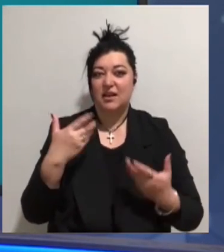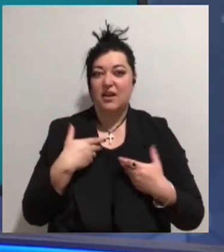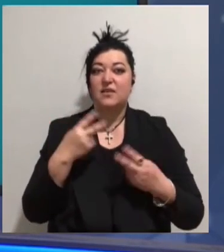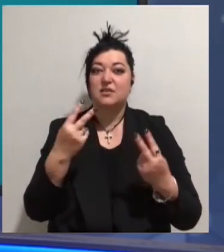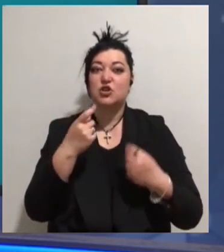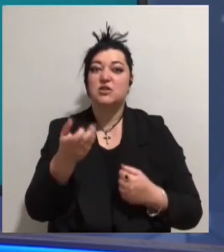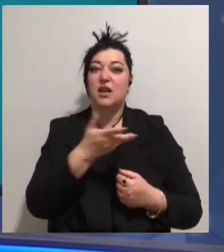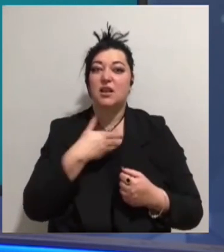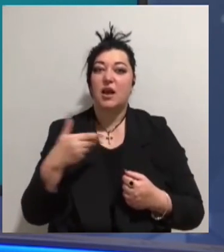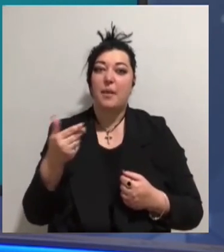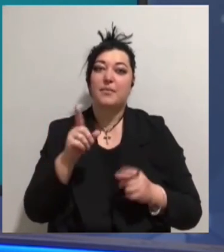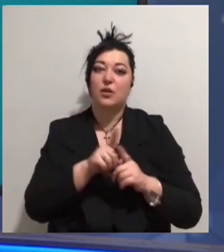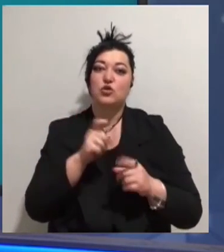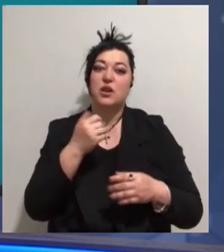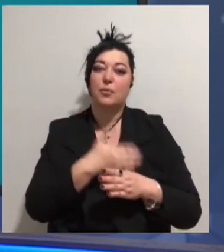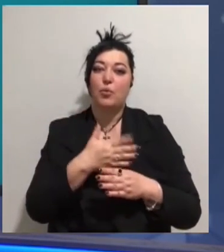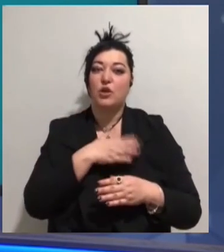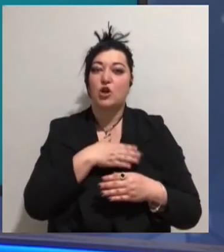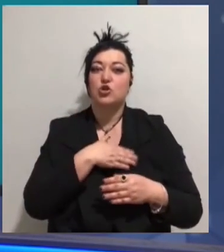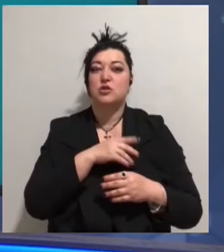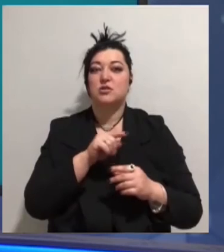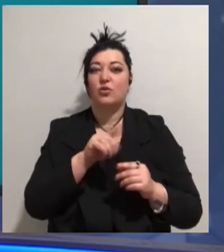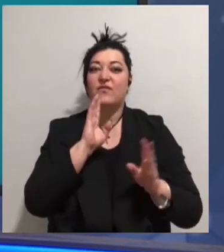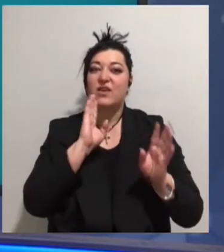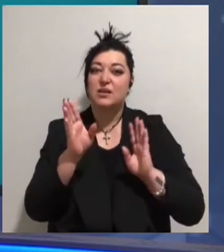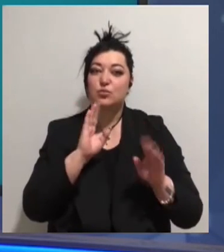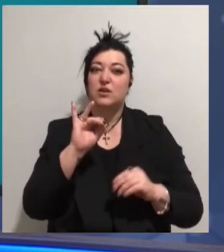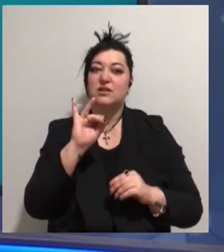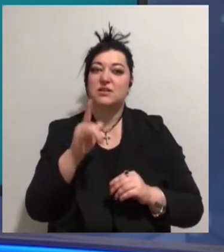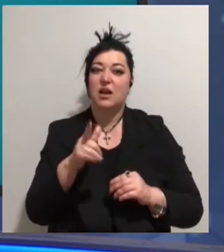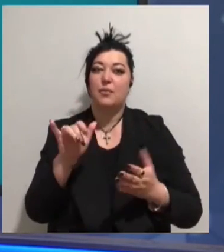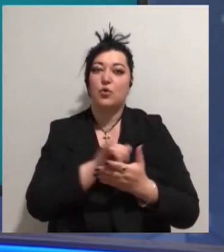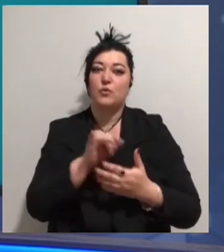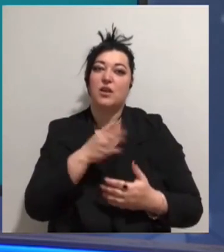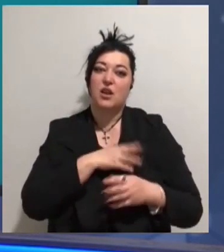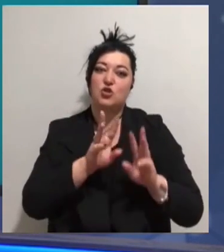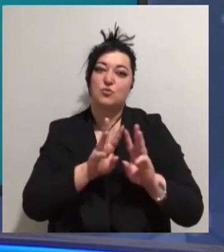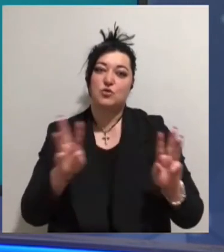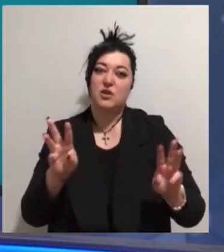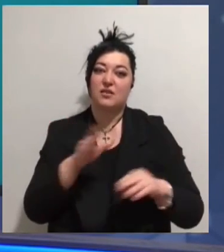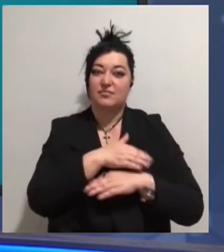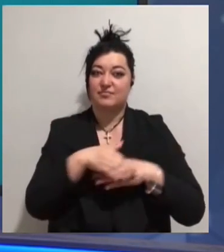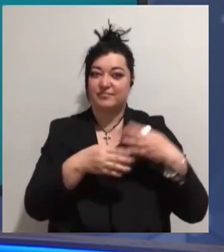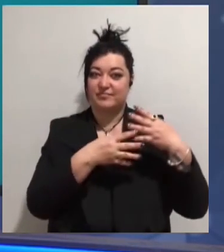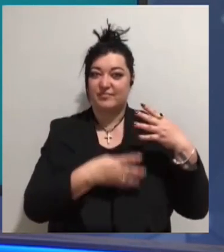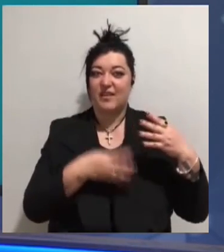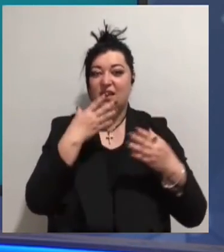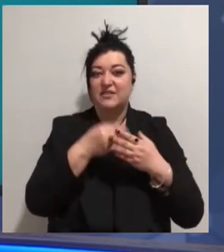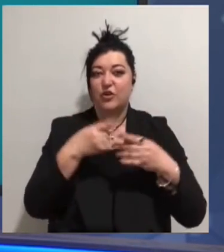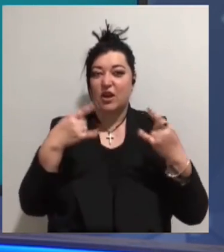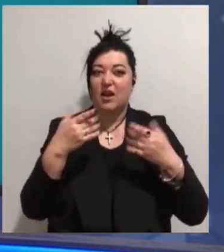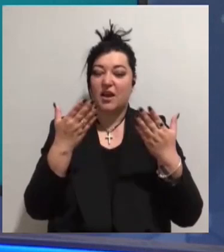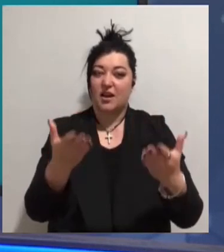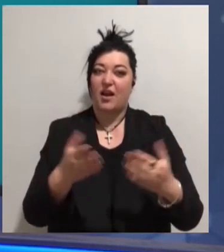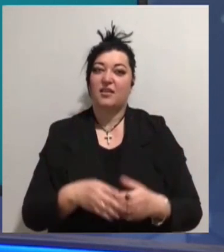за нами також за допомогою наших сторінок на Фейсбуті, в Інстаграмі, на Ютюб та на нашому сайті. Посилання на них ви бачите на своїх екранах.